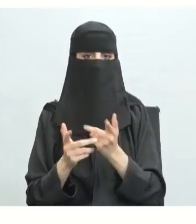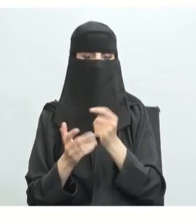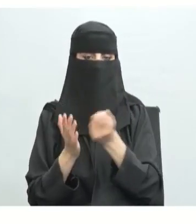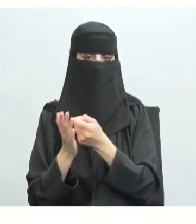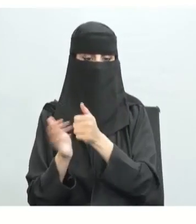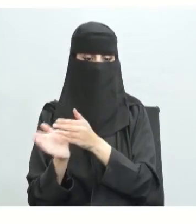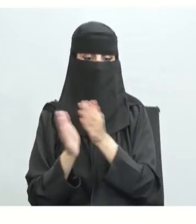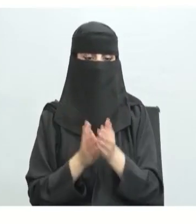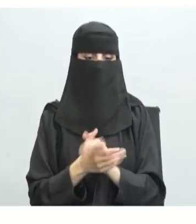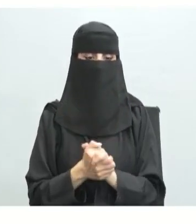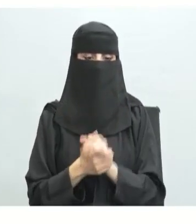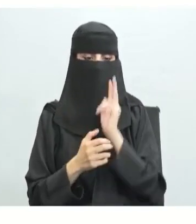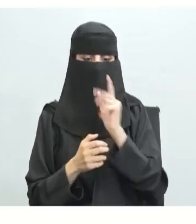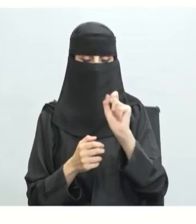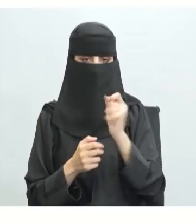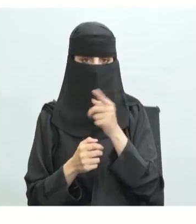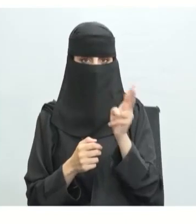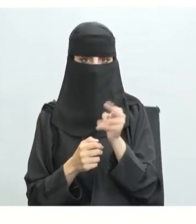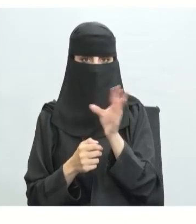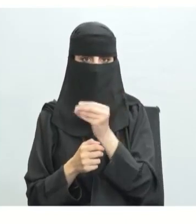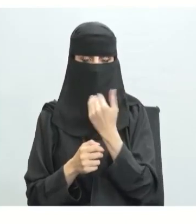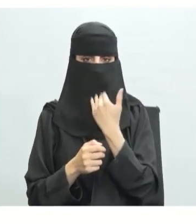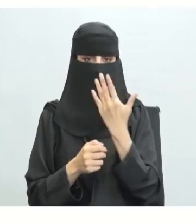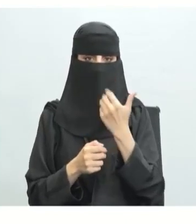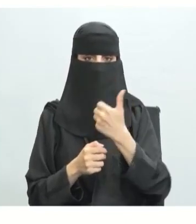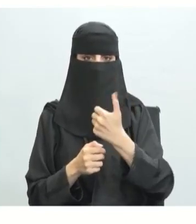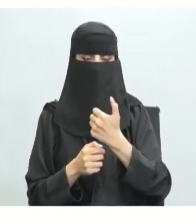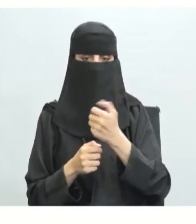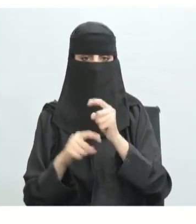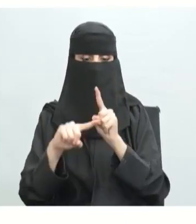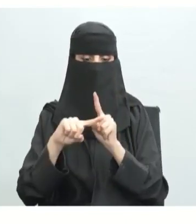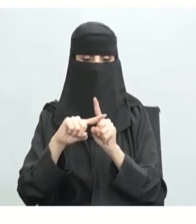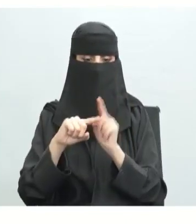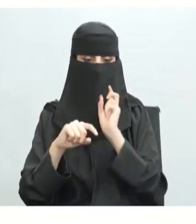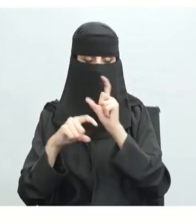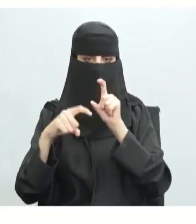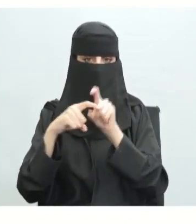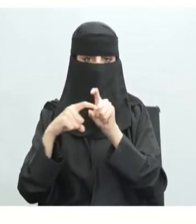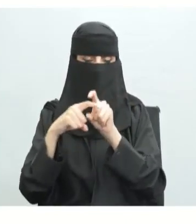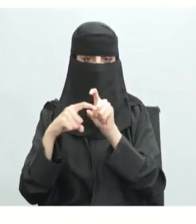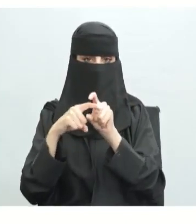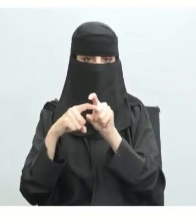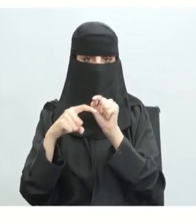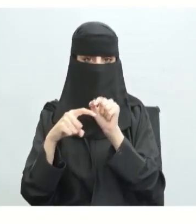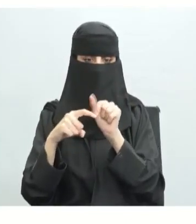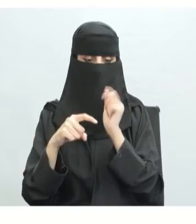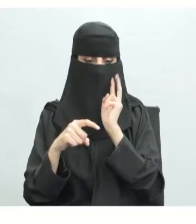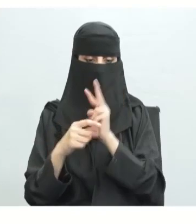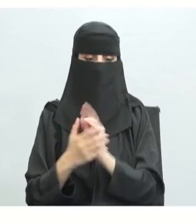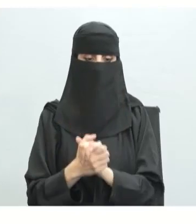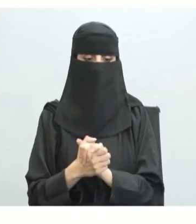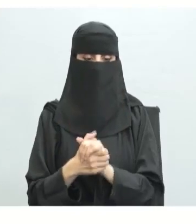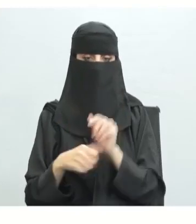السرعة القرائية؟ السرعة القرائية هنا يساوي 560 ومقصود به كلمات النص تقسيم